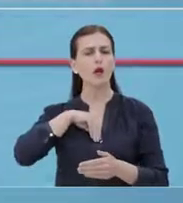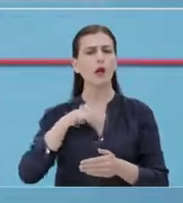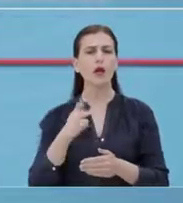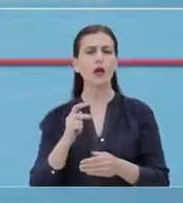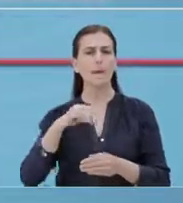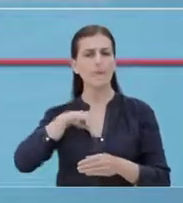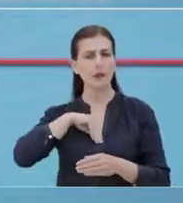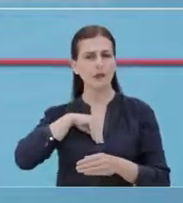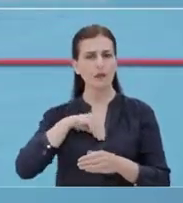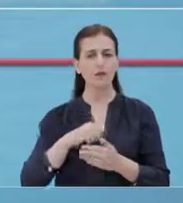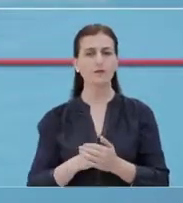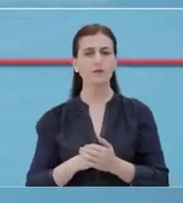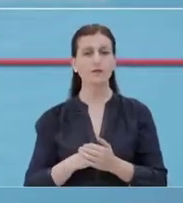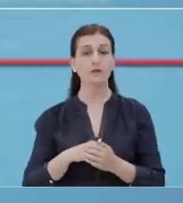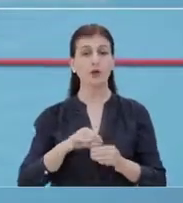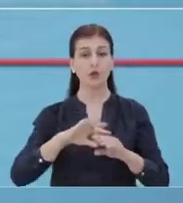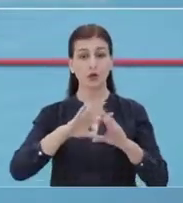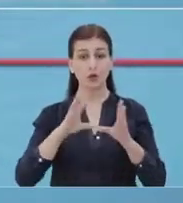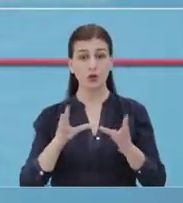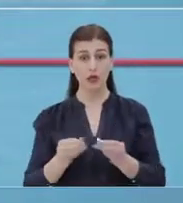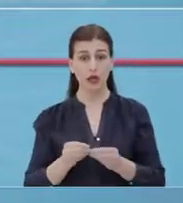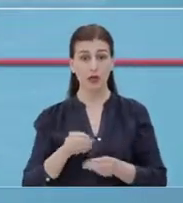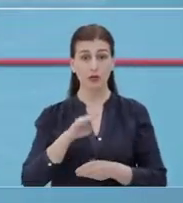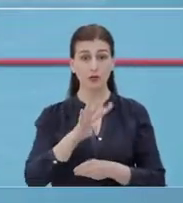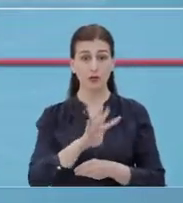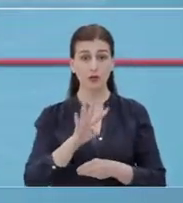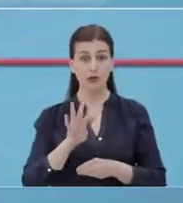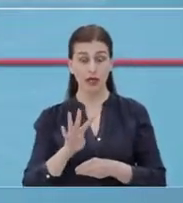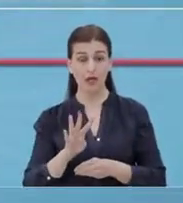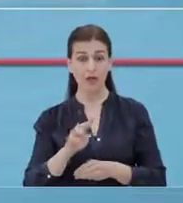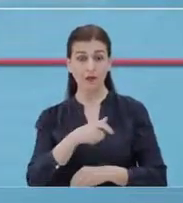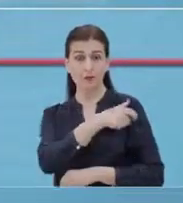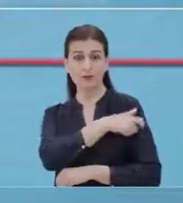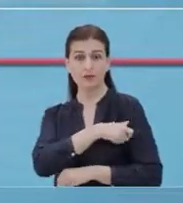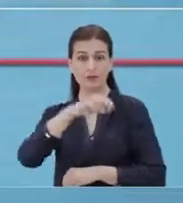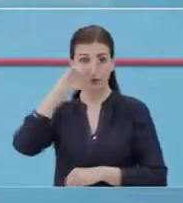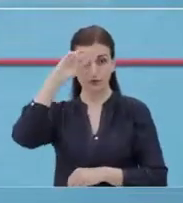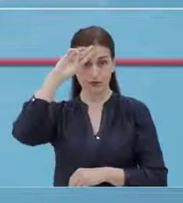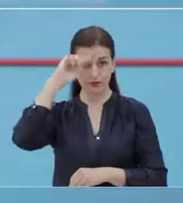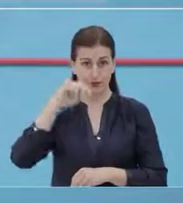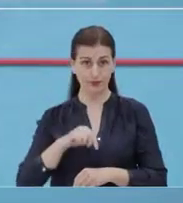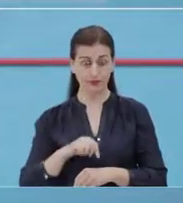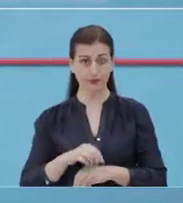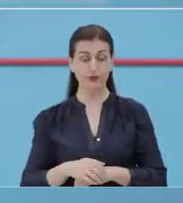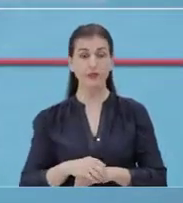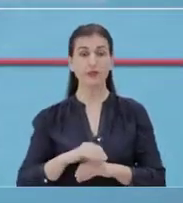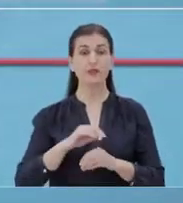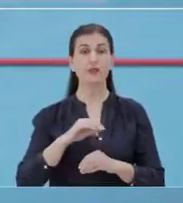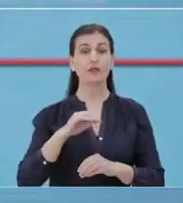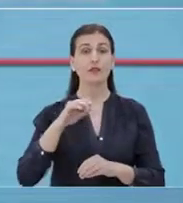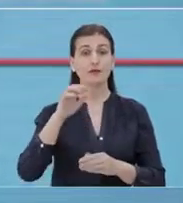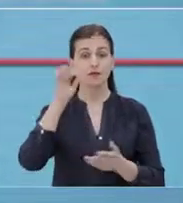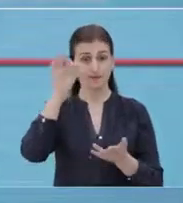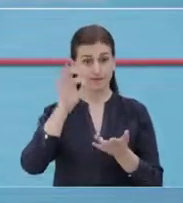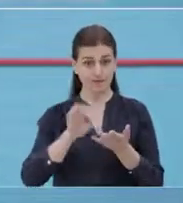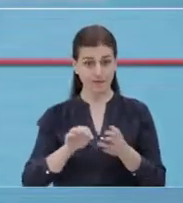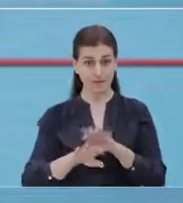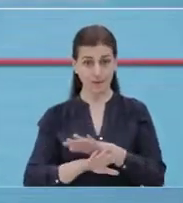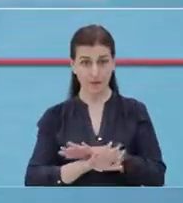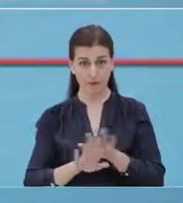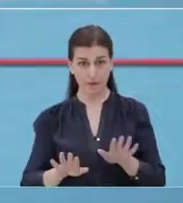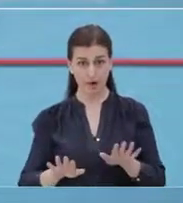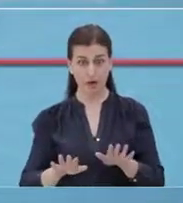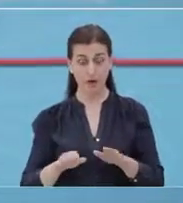sëmundjen COVID-19. Nga këta, 24 kanë qënë personel shëndetsar. Si rezultat i këti